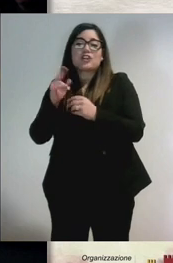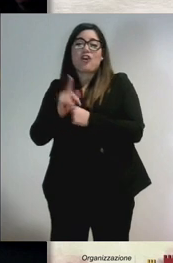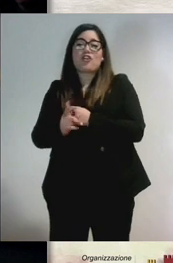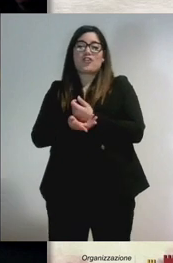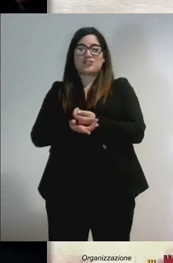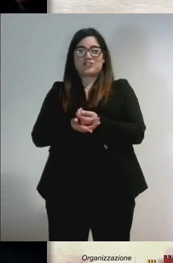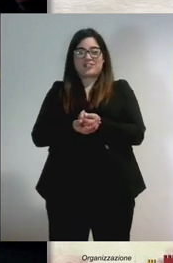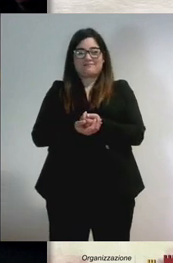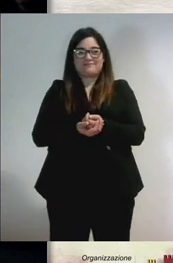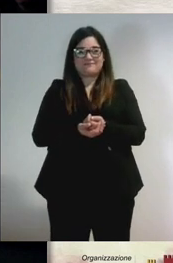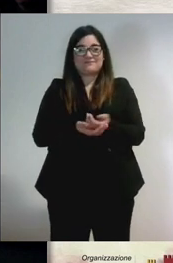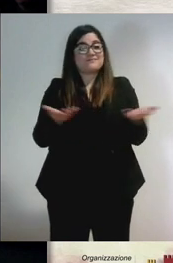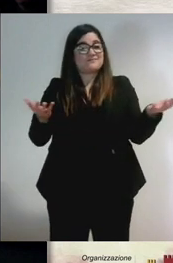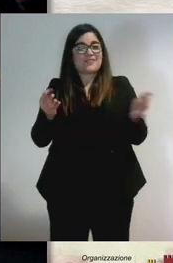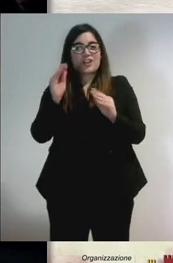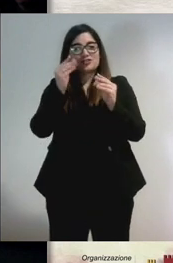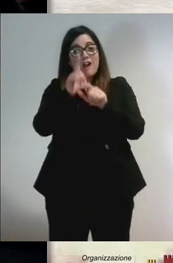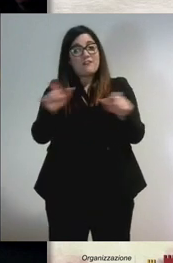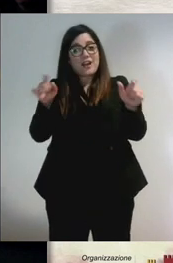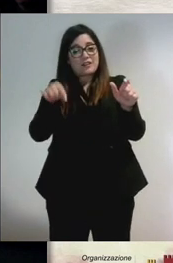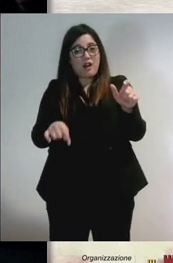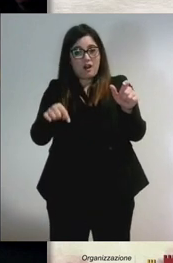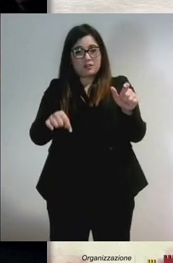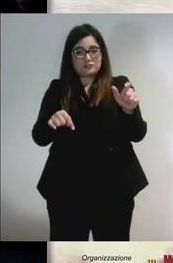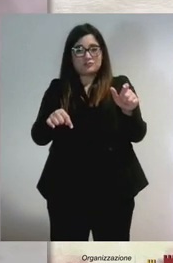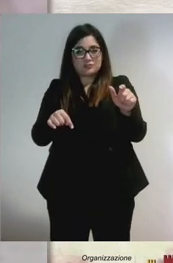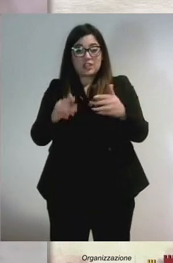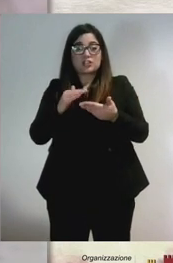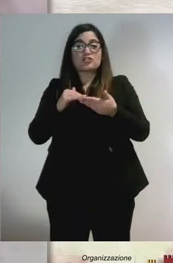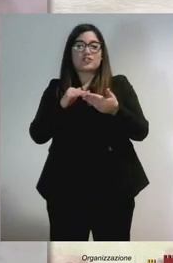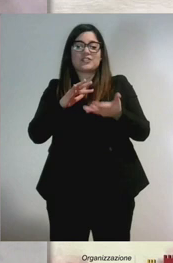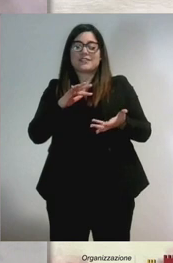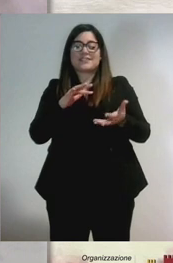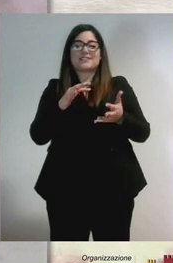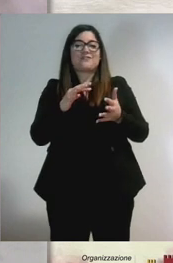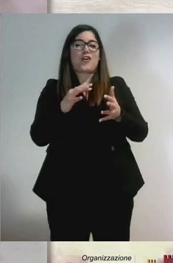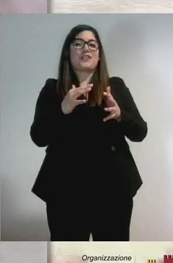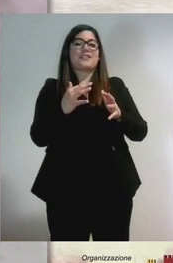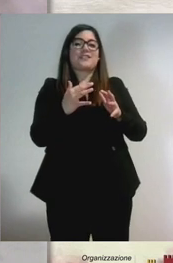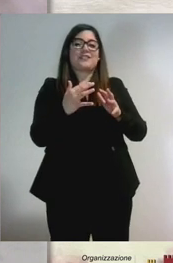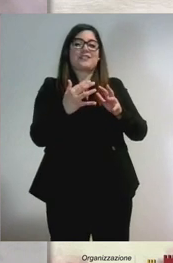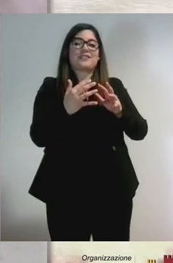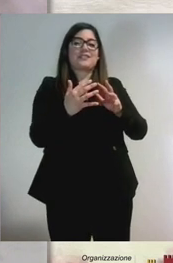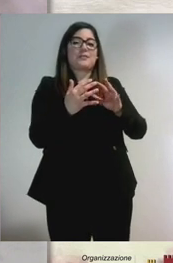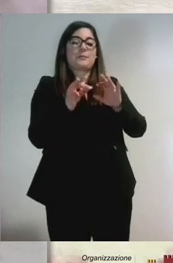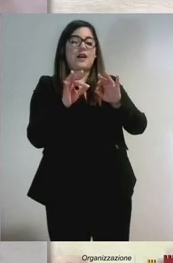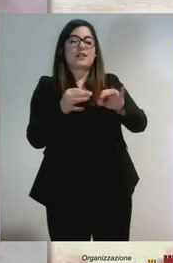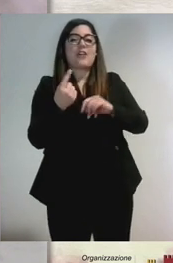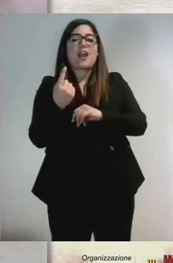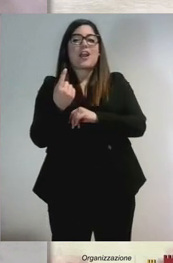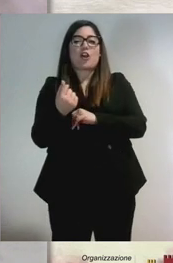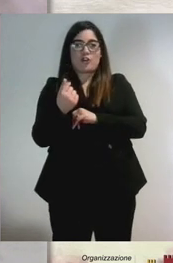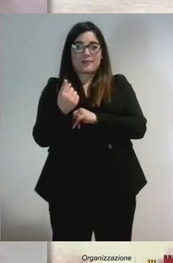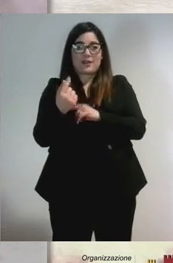Vedete, i giovani oggi stanno trasformando la società verso un'economia che sarà